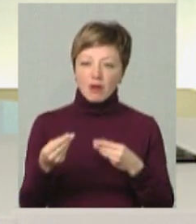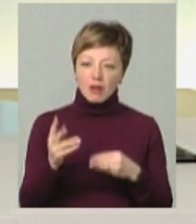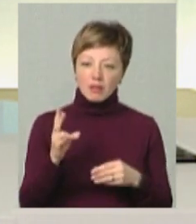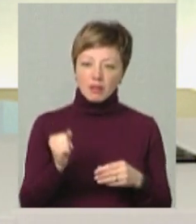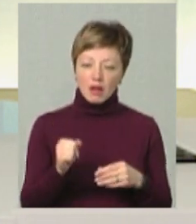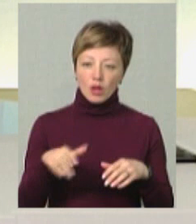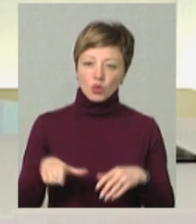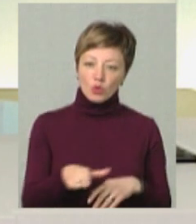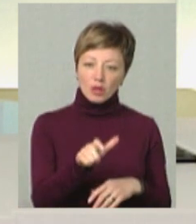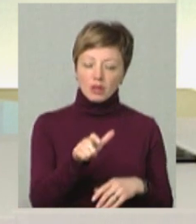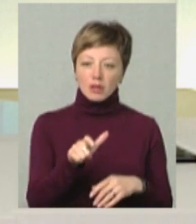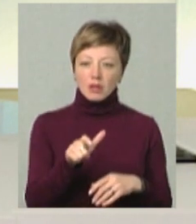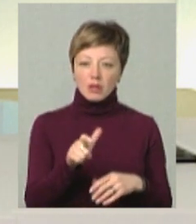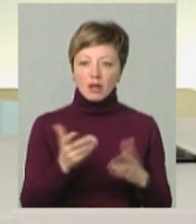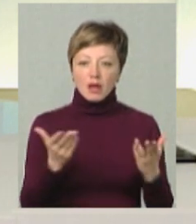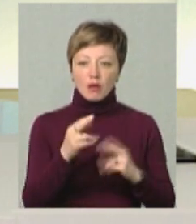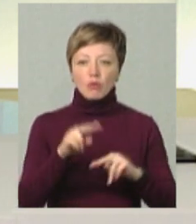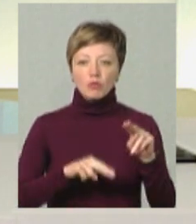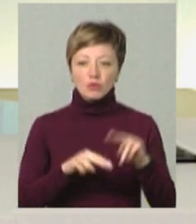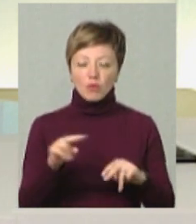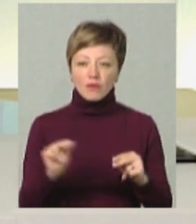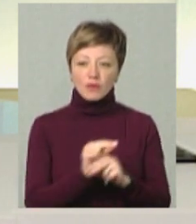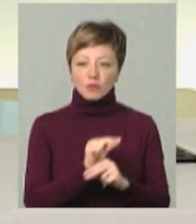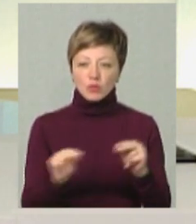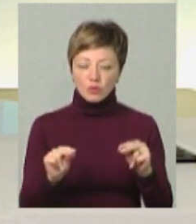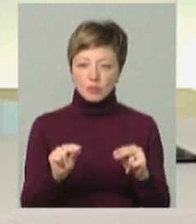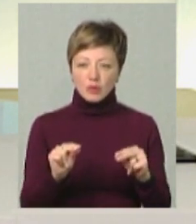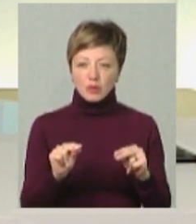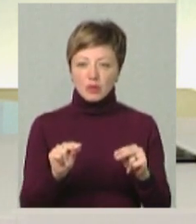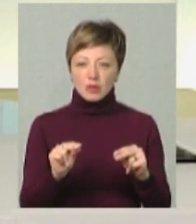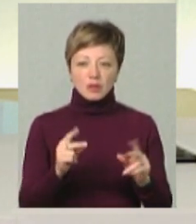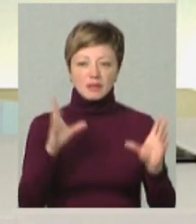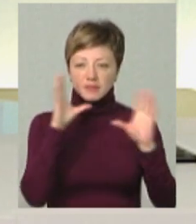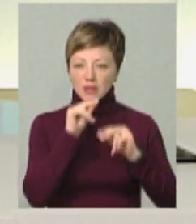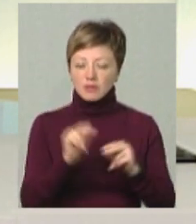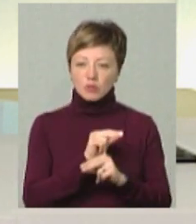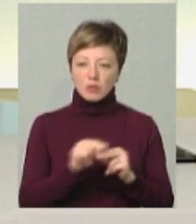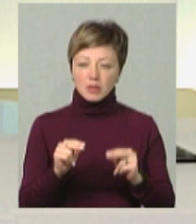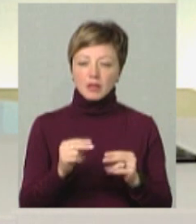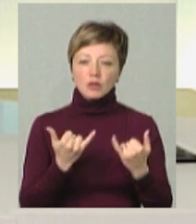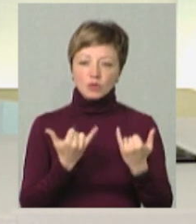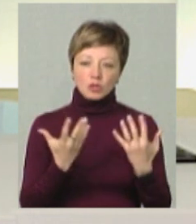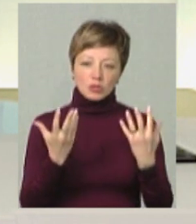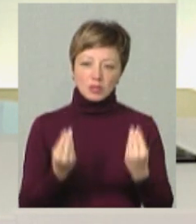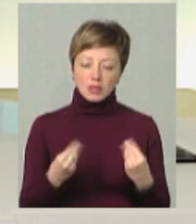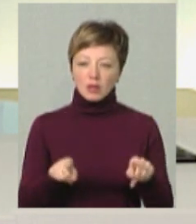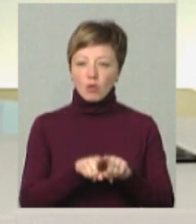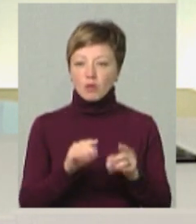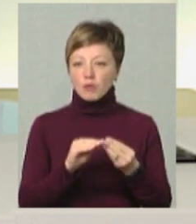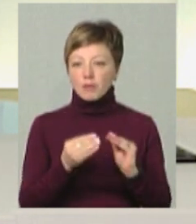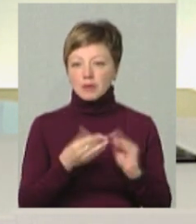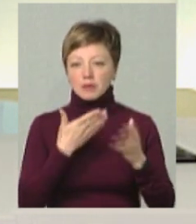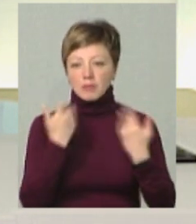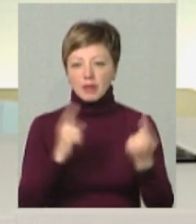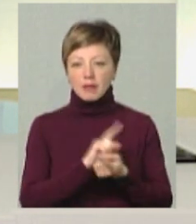ділянки доріг чи на ті дороги, які побудовані, відремонтовані, або ще мене встигли відремонтувати в області, на сьогоднішній день такої проблематики